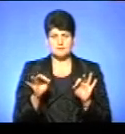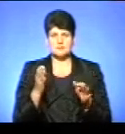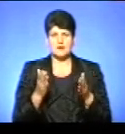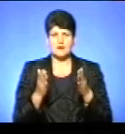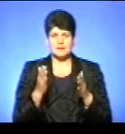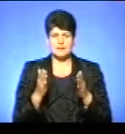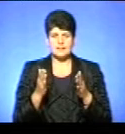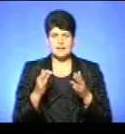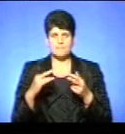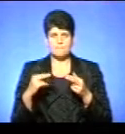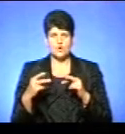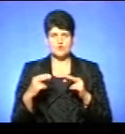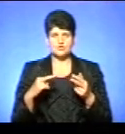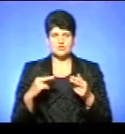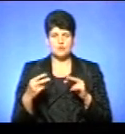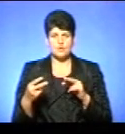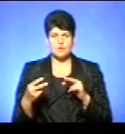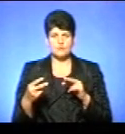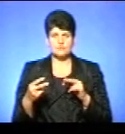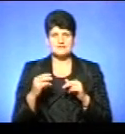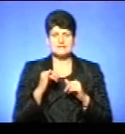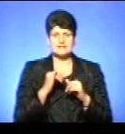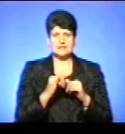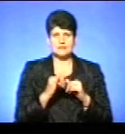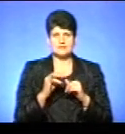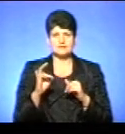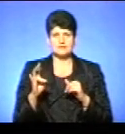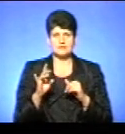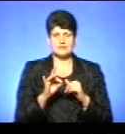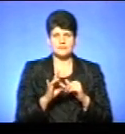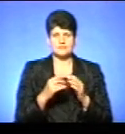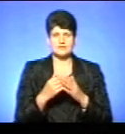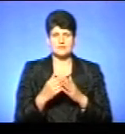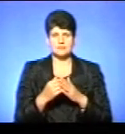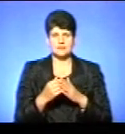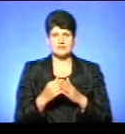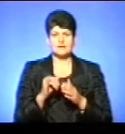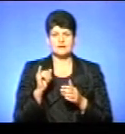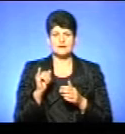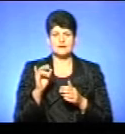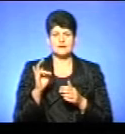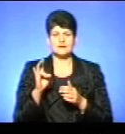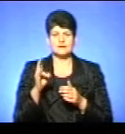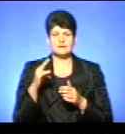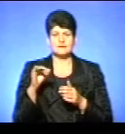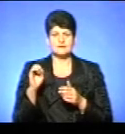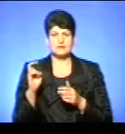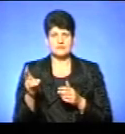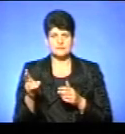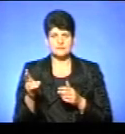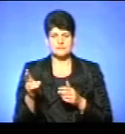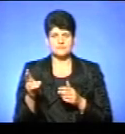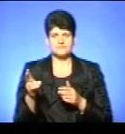почергово з і початковим, передни, та рви. Ну, зокрема, індик, але